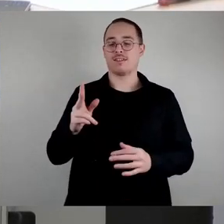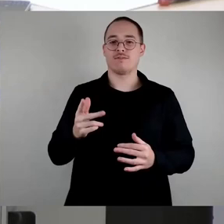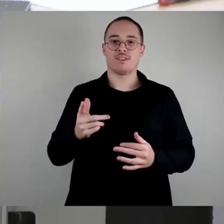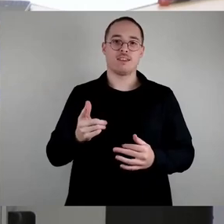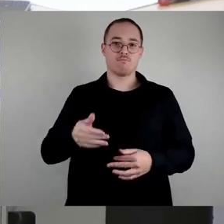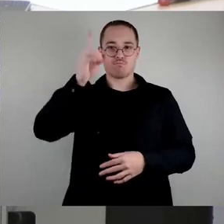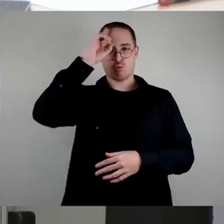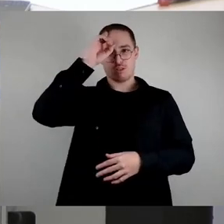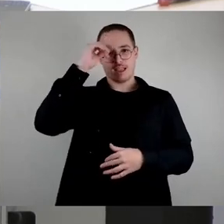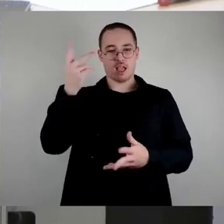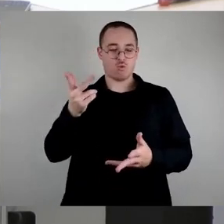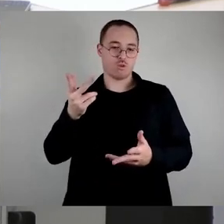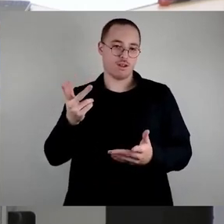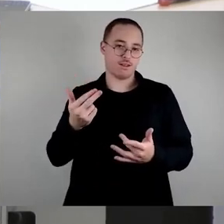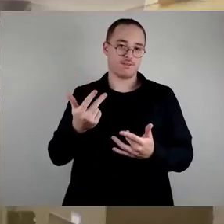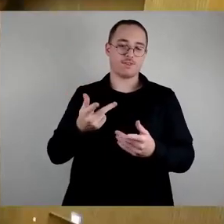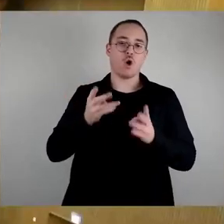Maßnahmen der Sache Herr zu werden. Danke.